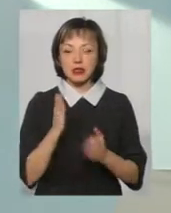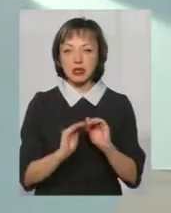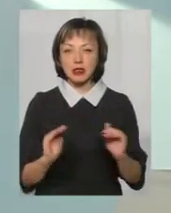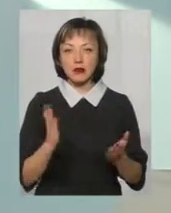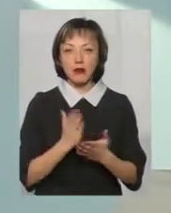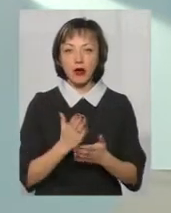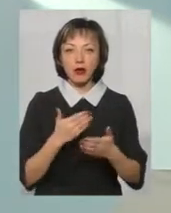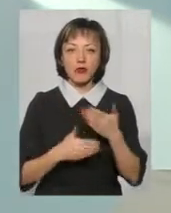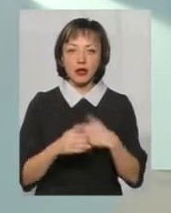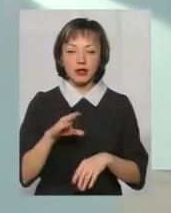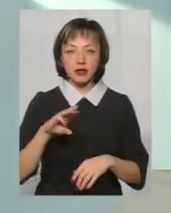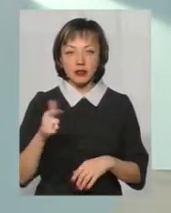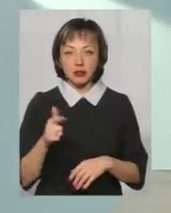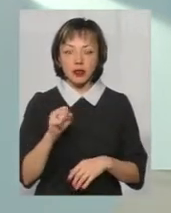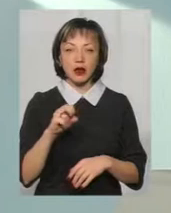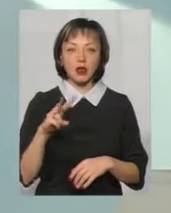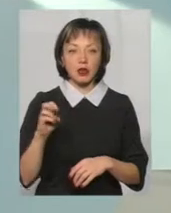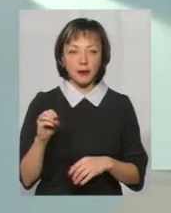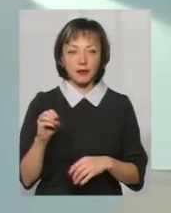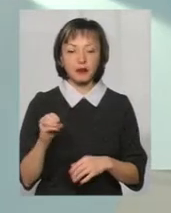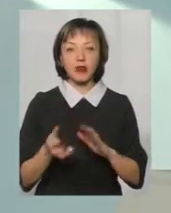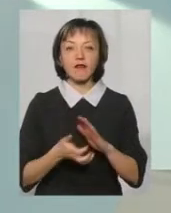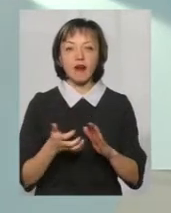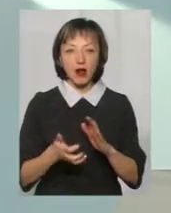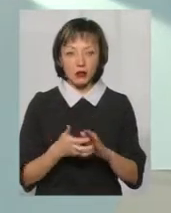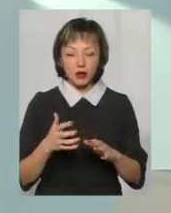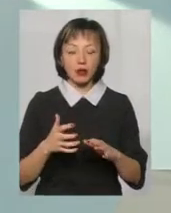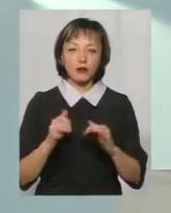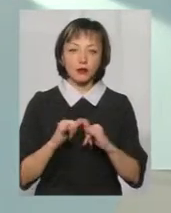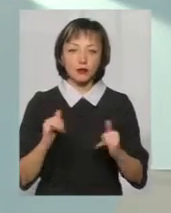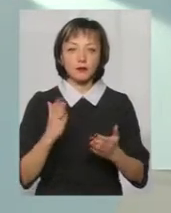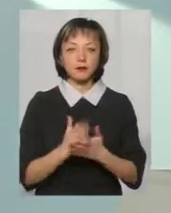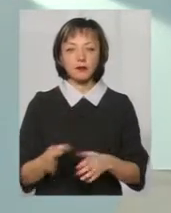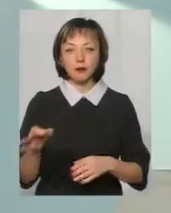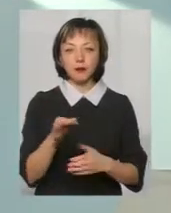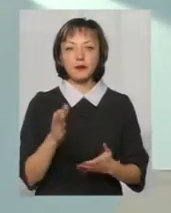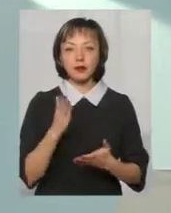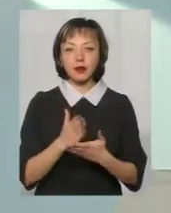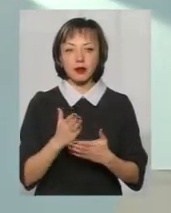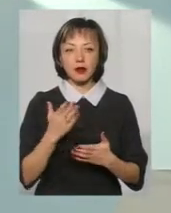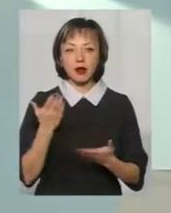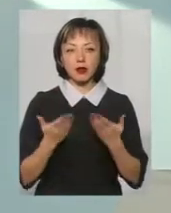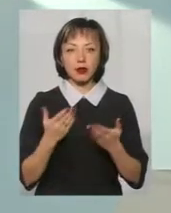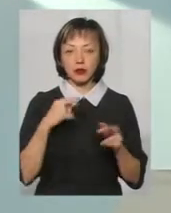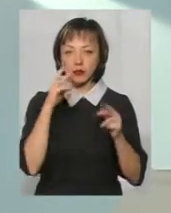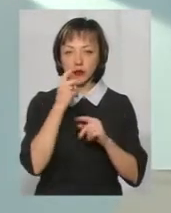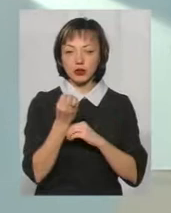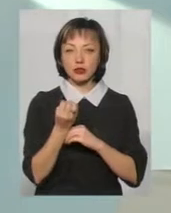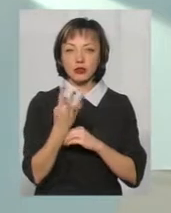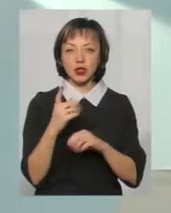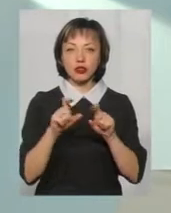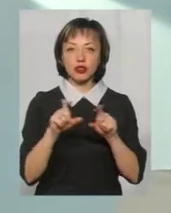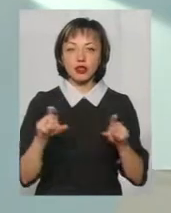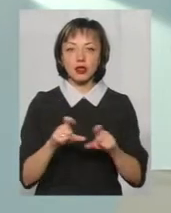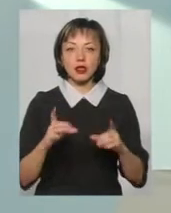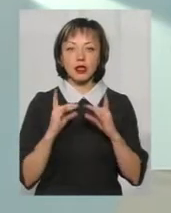інвалідність, але вади мають. В області сьогодні є, якщо мені пам'ятне зраджує, 14 шкіл і